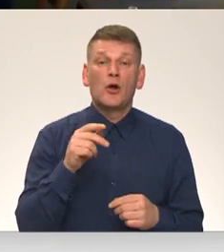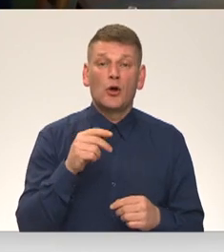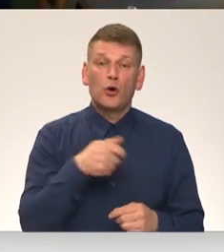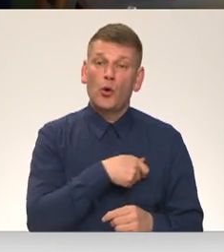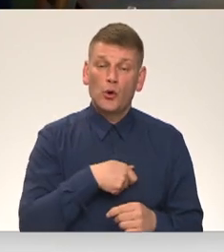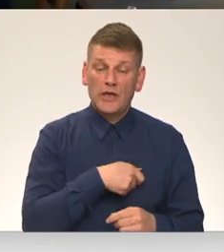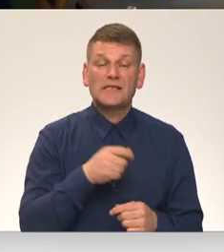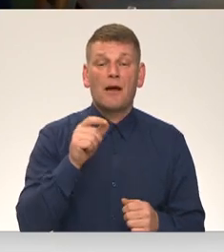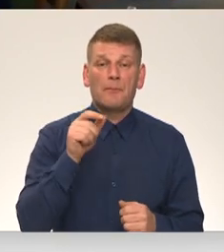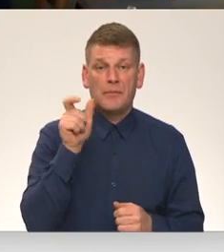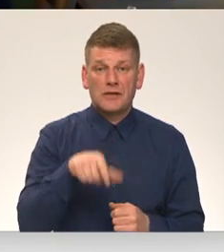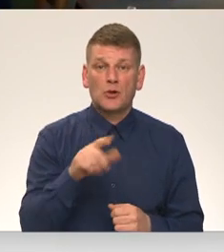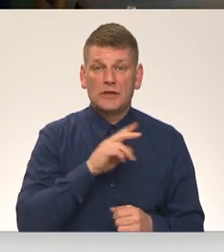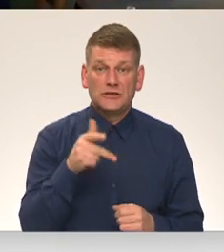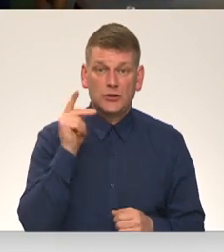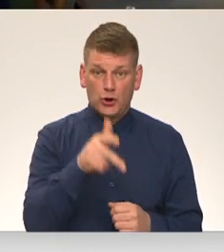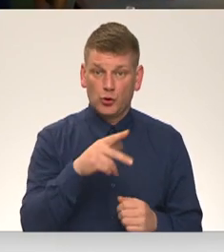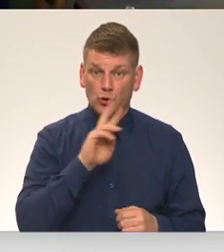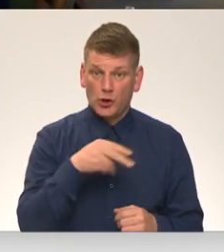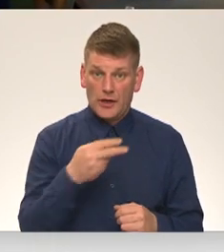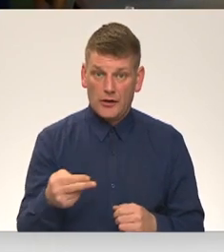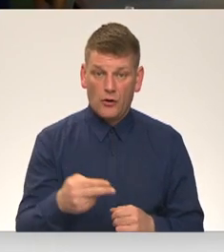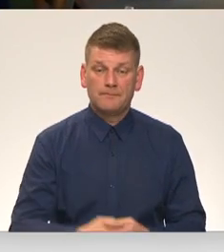eiro. Atar līdzītājienis Kupčs, Latvijas televīzija.